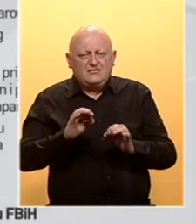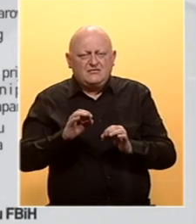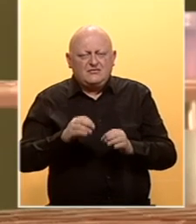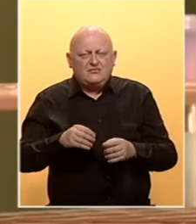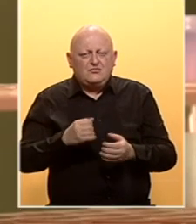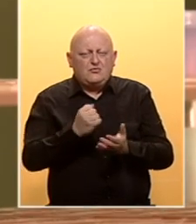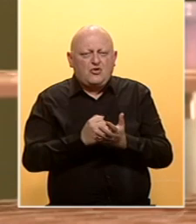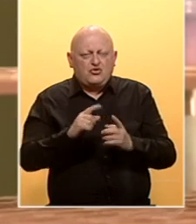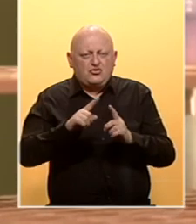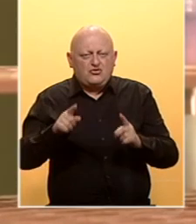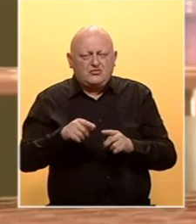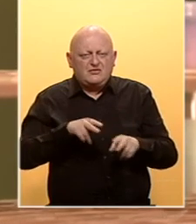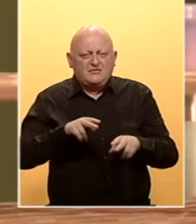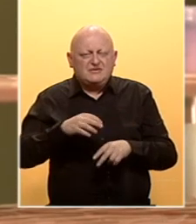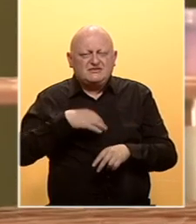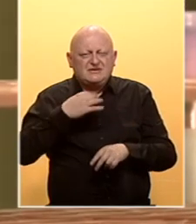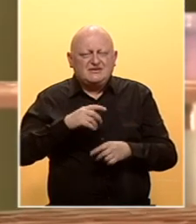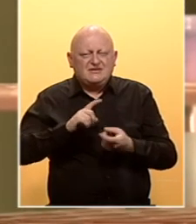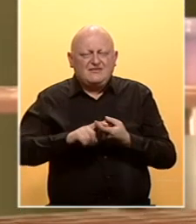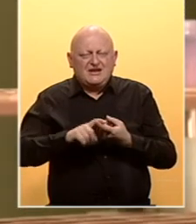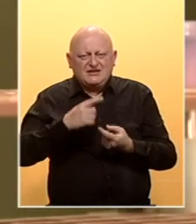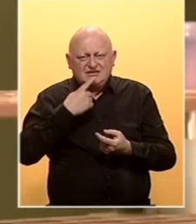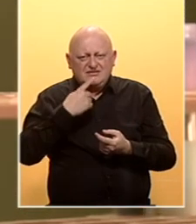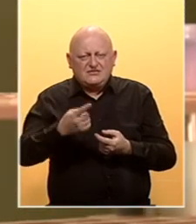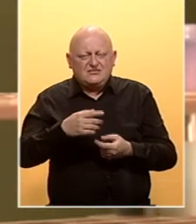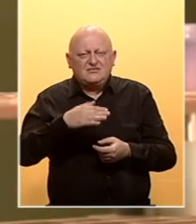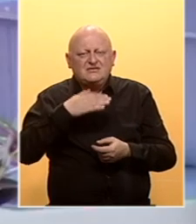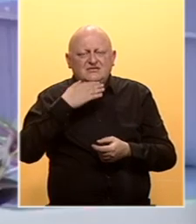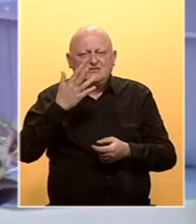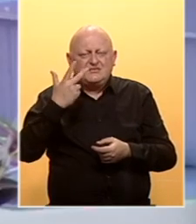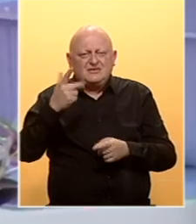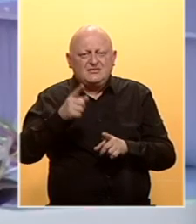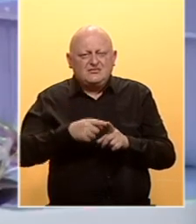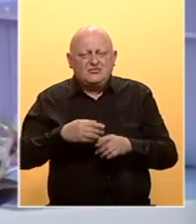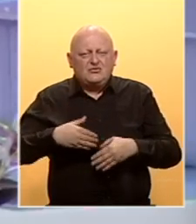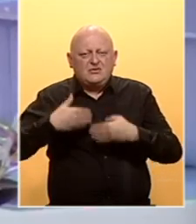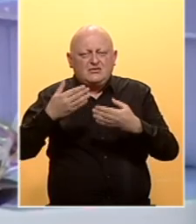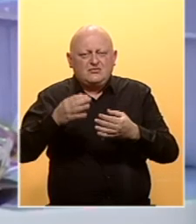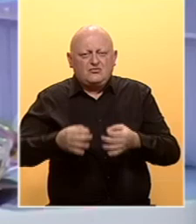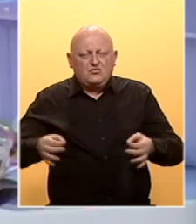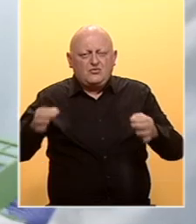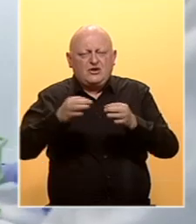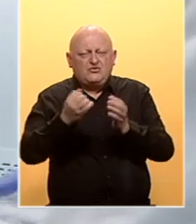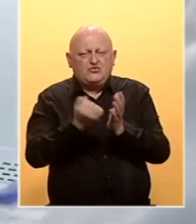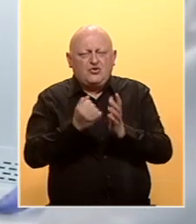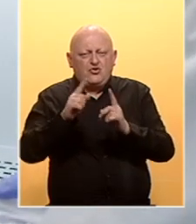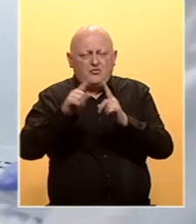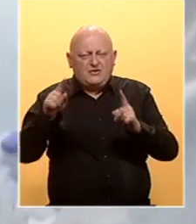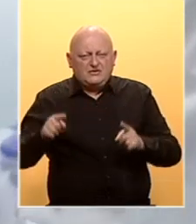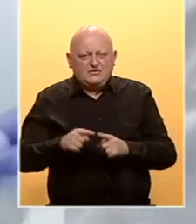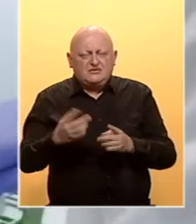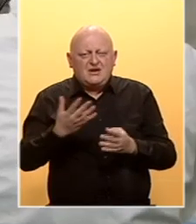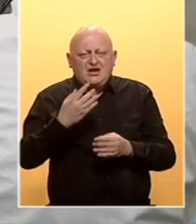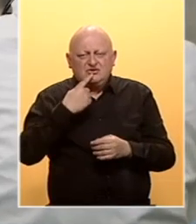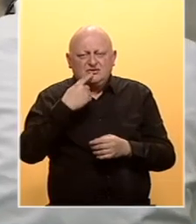protokol. Iz ministarstva zdravstva federacije kažu da je zavod prije tri mjeseca dostavio projektnu dokumentaciju. Kako